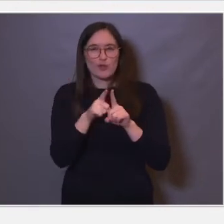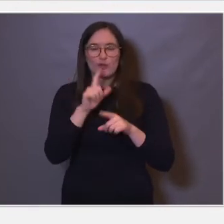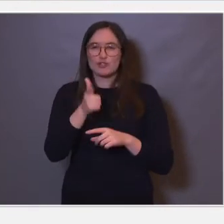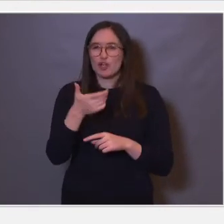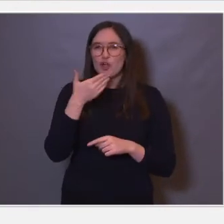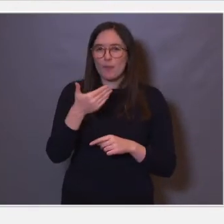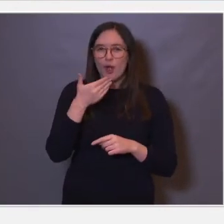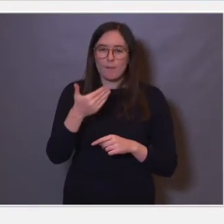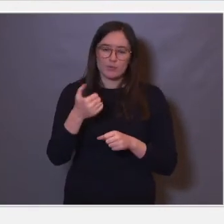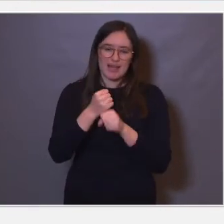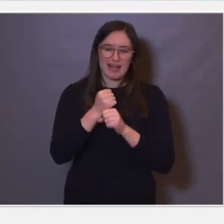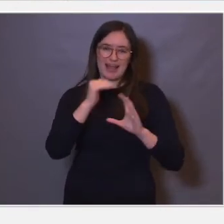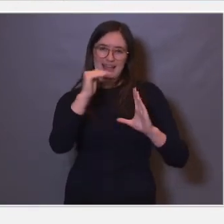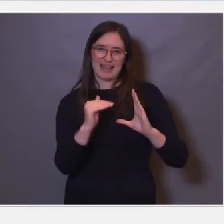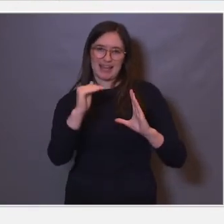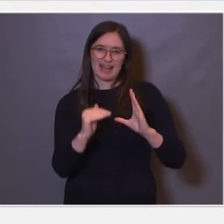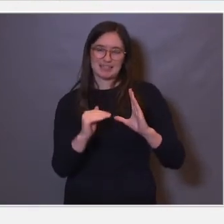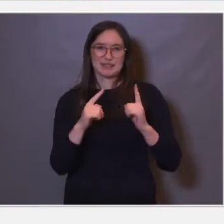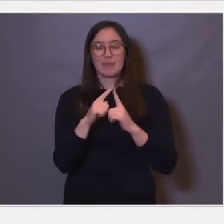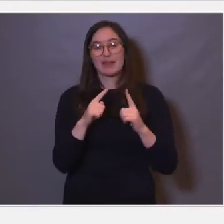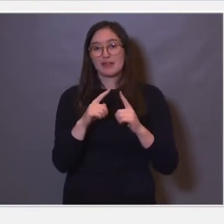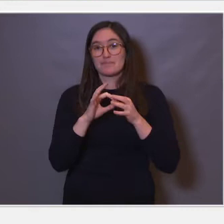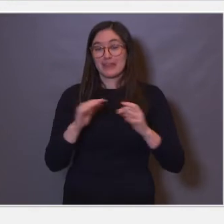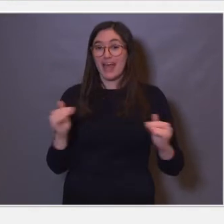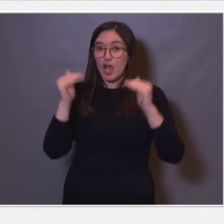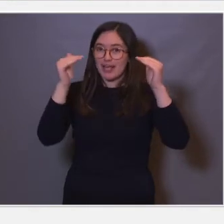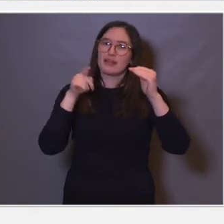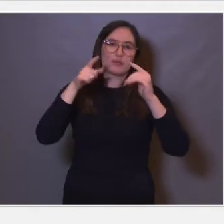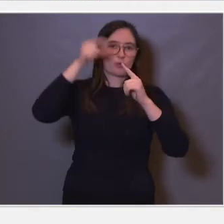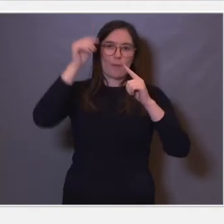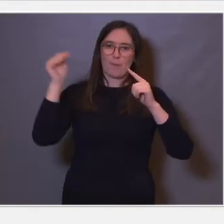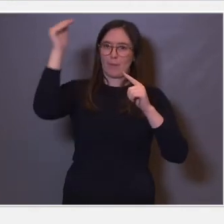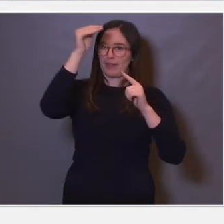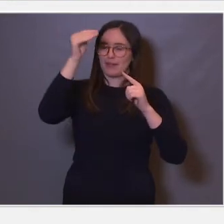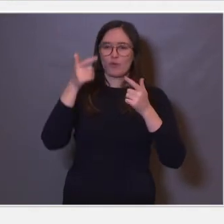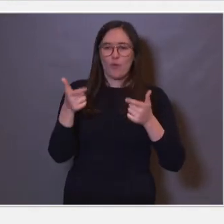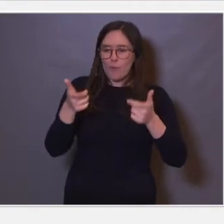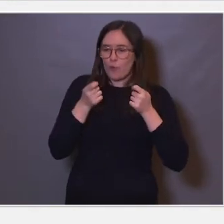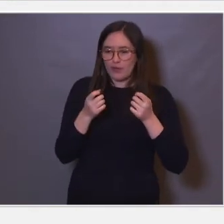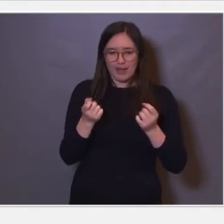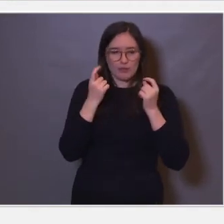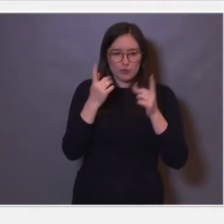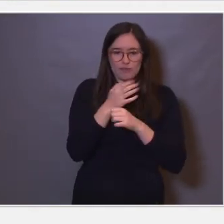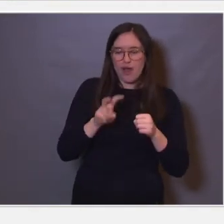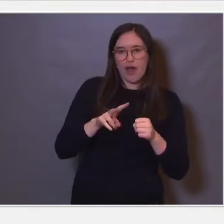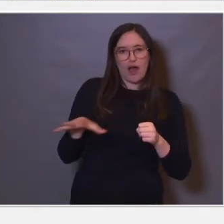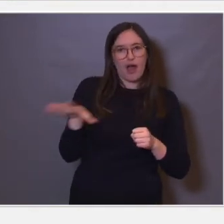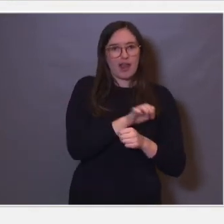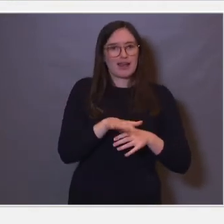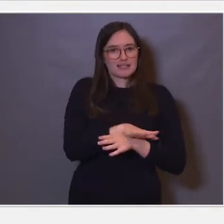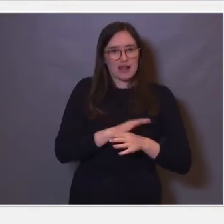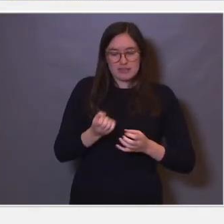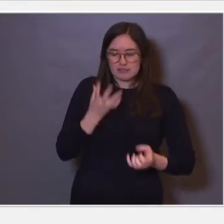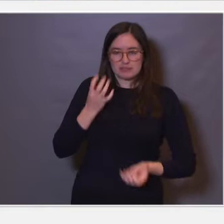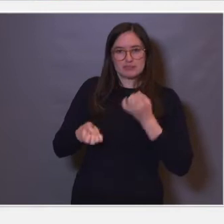på toppen av et hjernehierarki, og mottar informasjon fra alle sansene våre. Går inn i